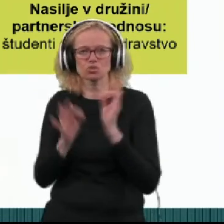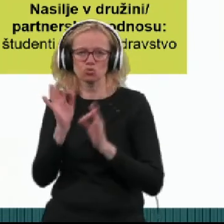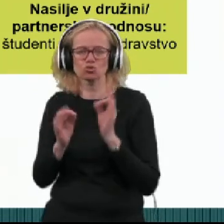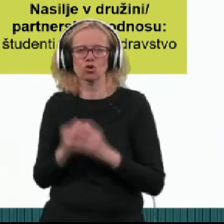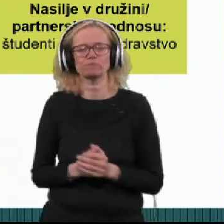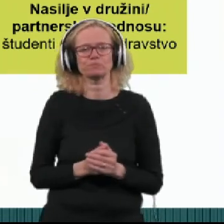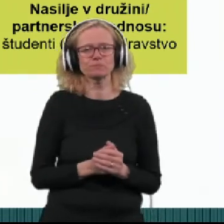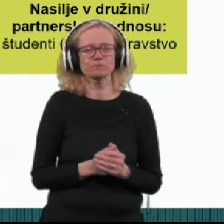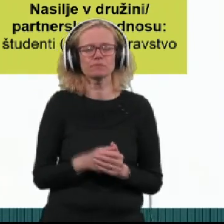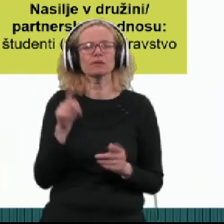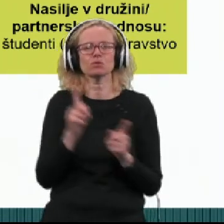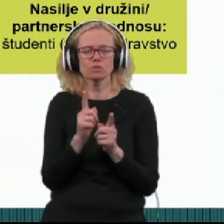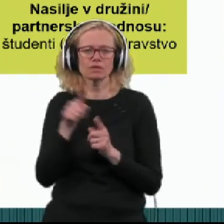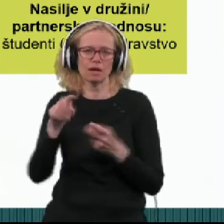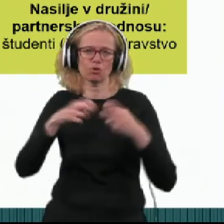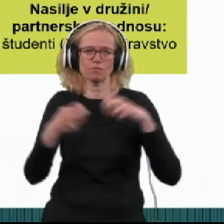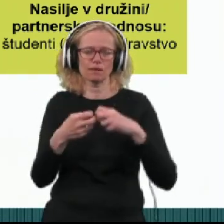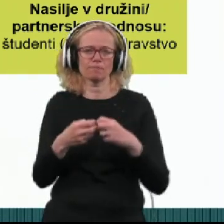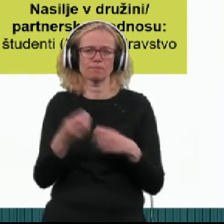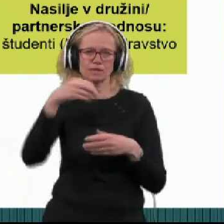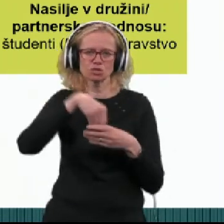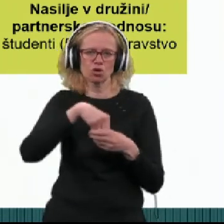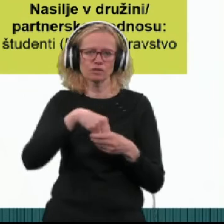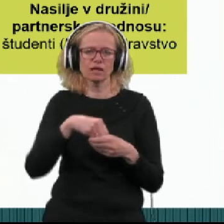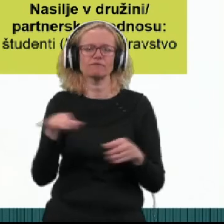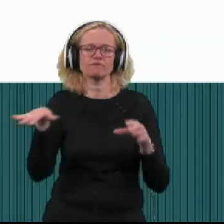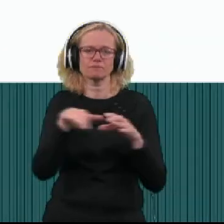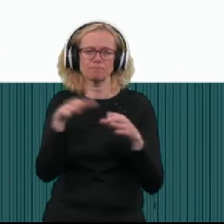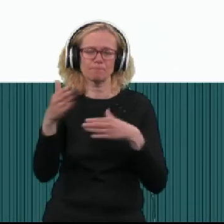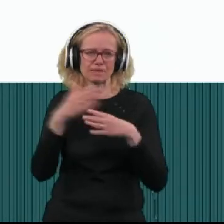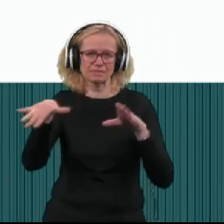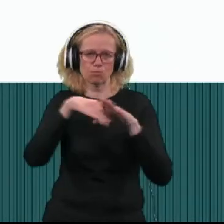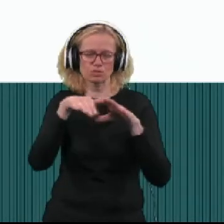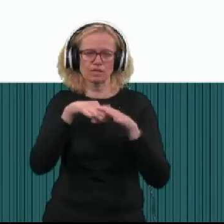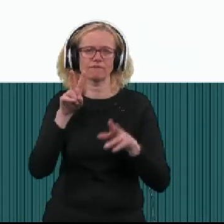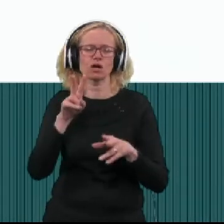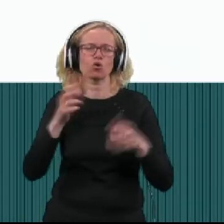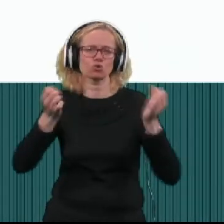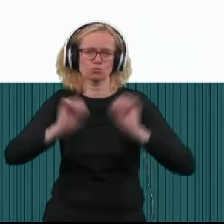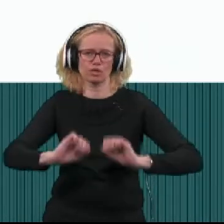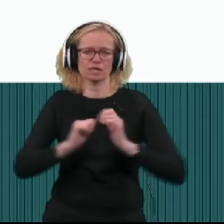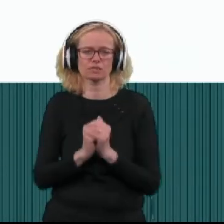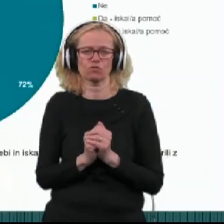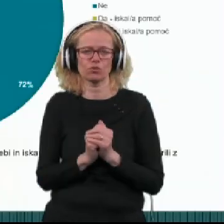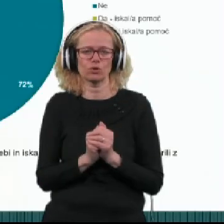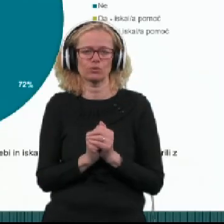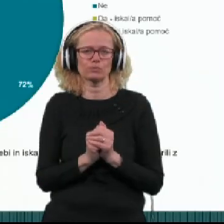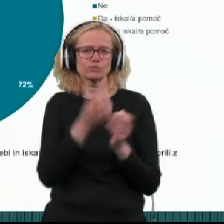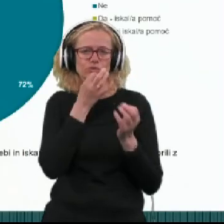Prav tako pa je ta problematika prisotna med zaposlenimi v gospodarstvu. Če se sedaj